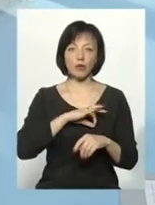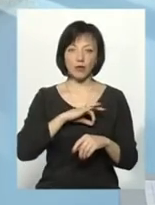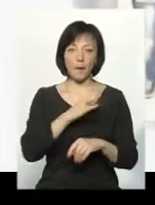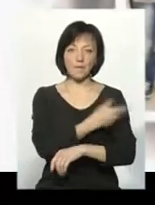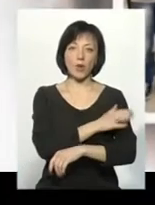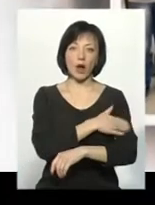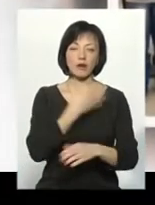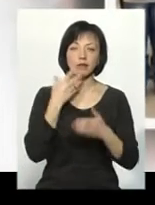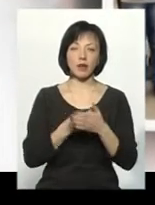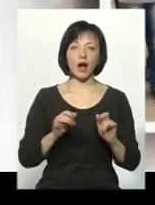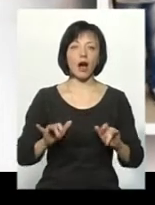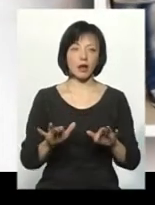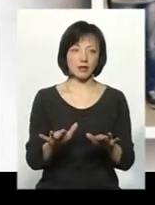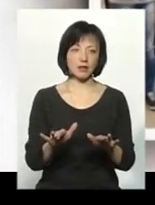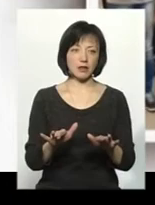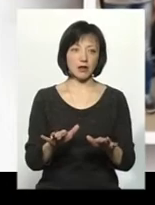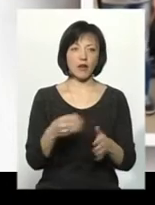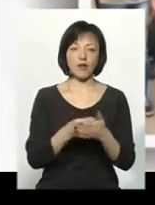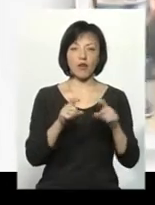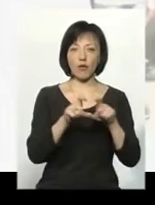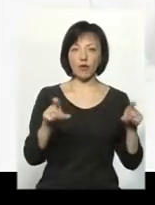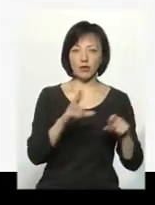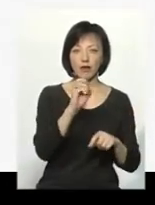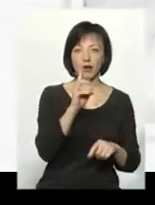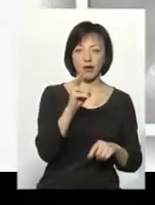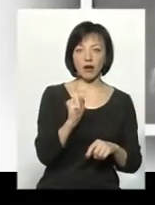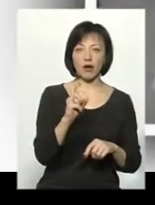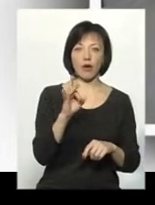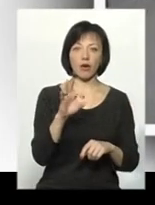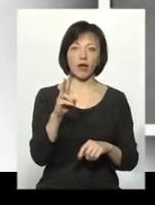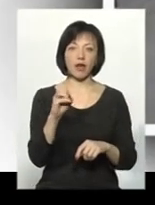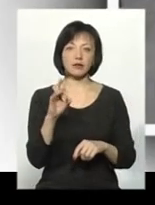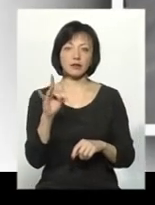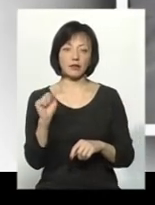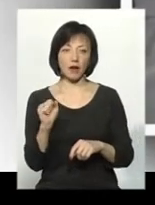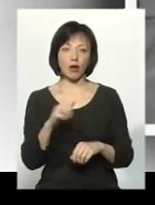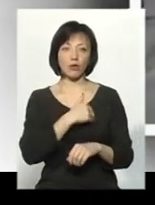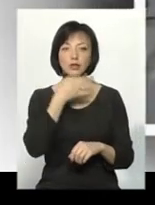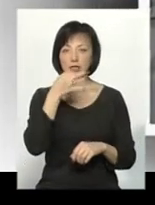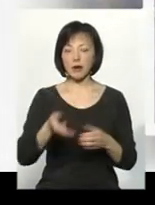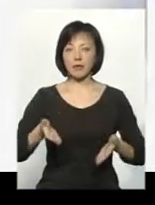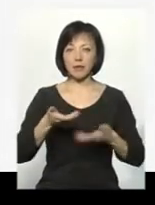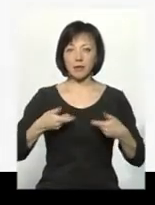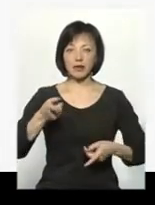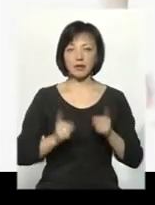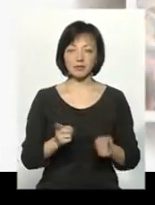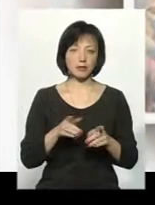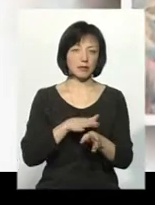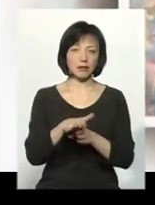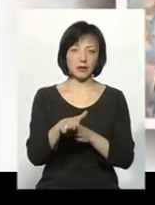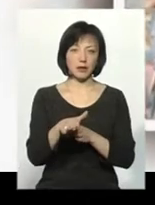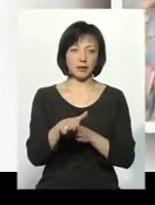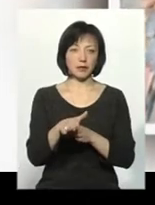поляками в своїй акції фонду «Вєлька оркестра». Хочу сказати, що ми діємо абсолютно по